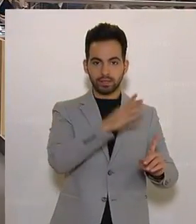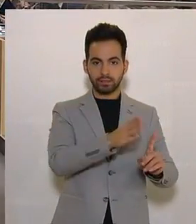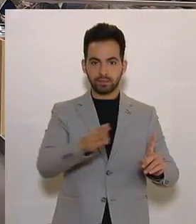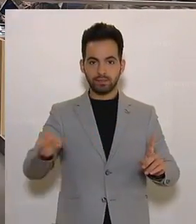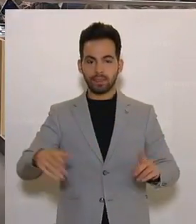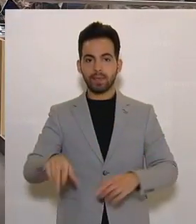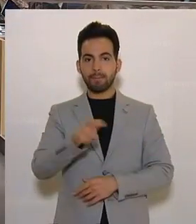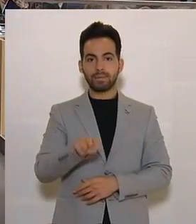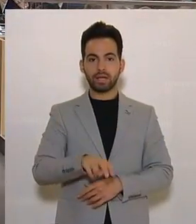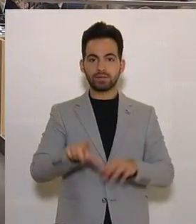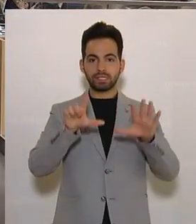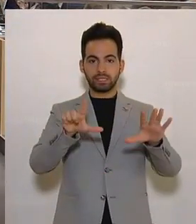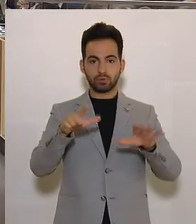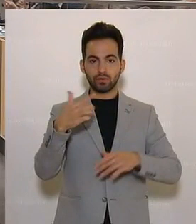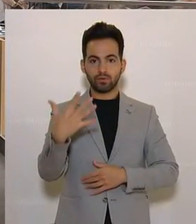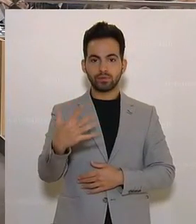kundgemacht.